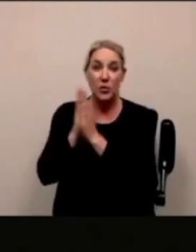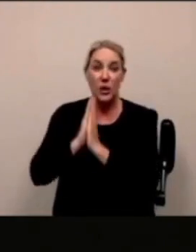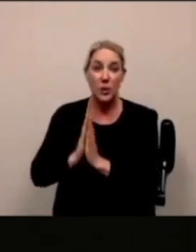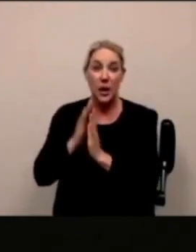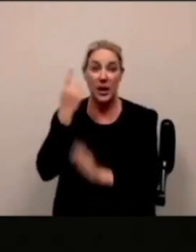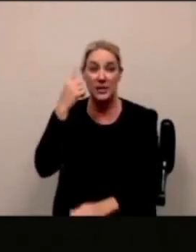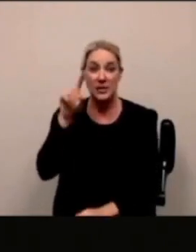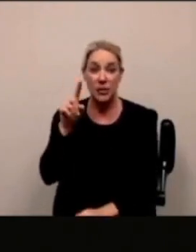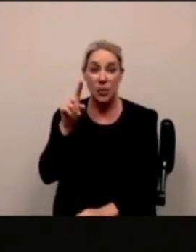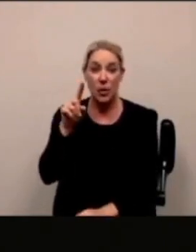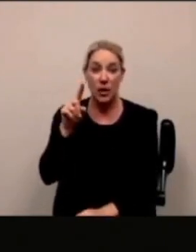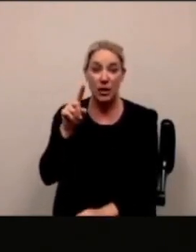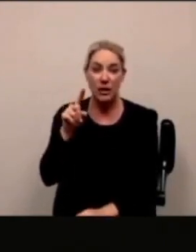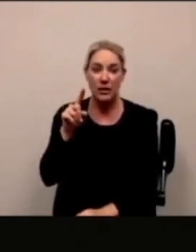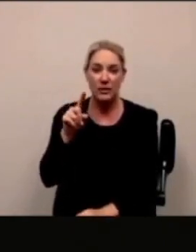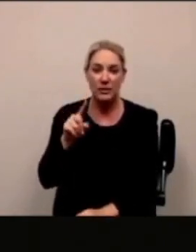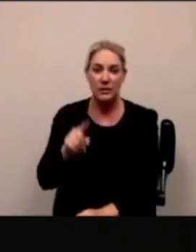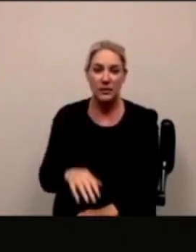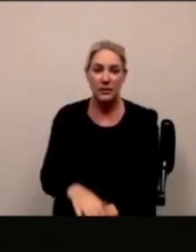tornare a quell'aria